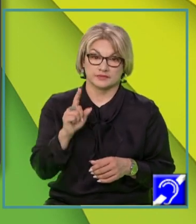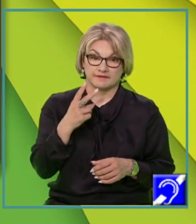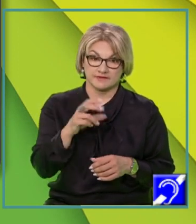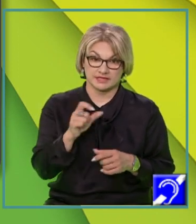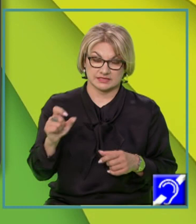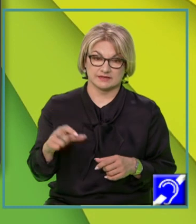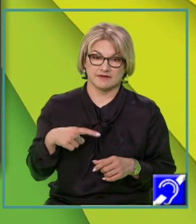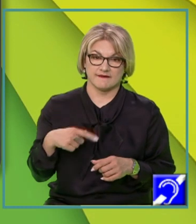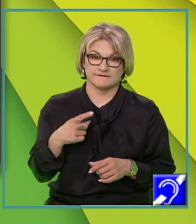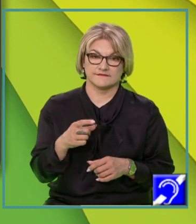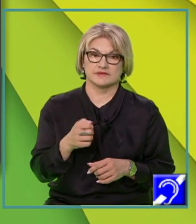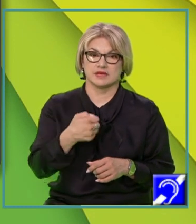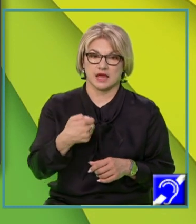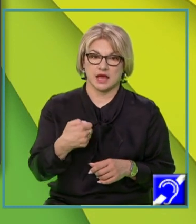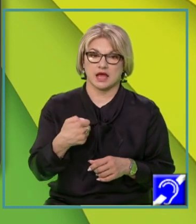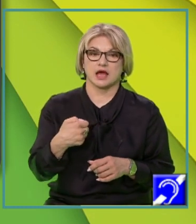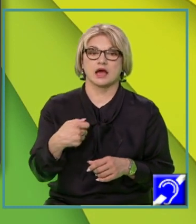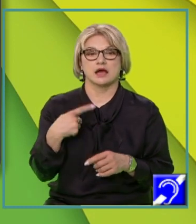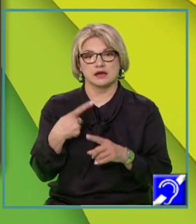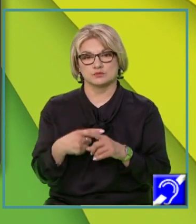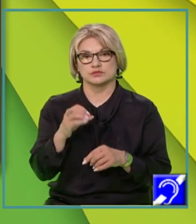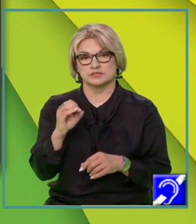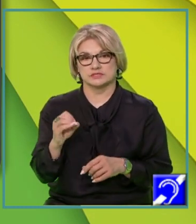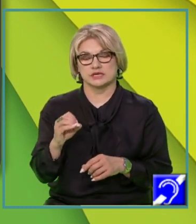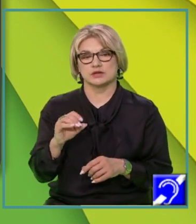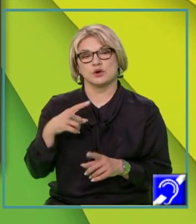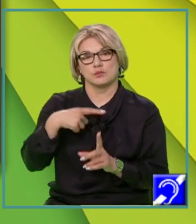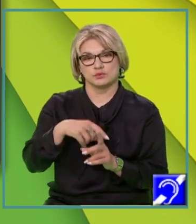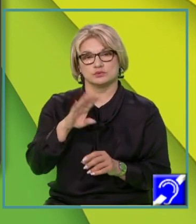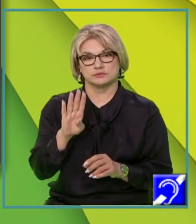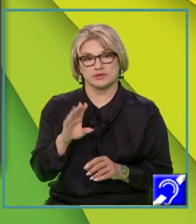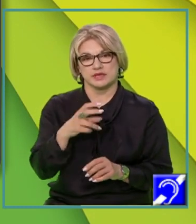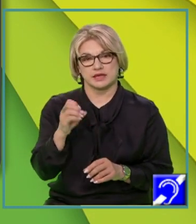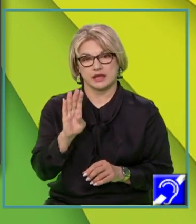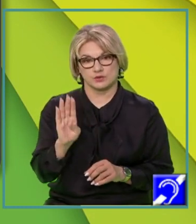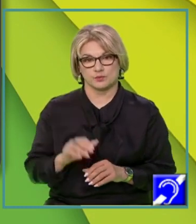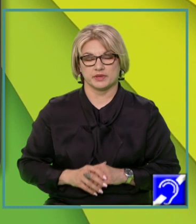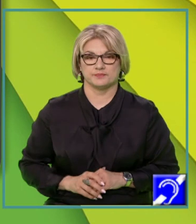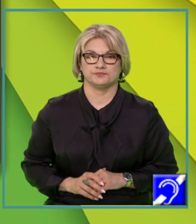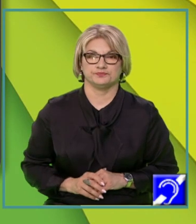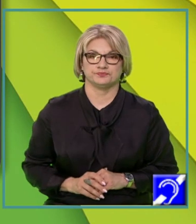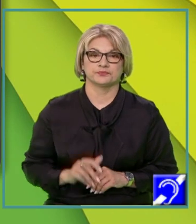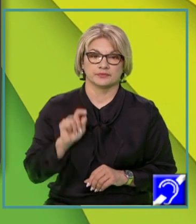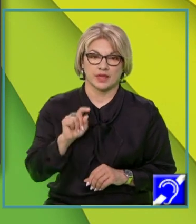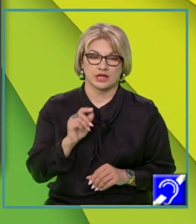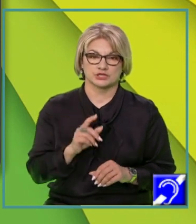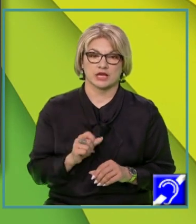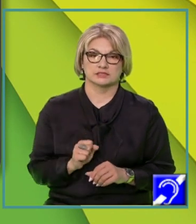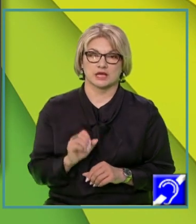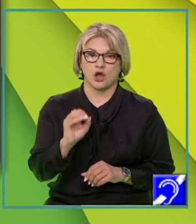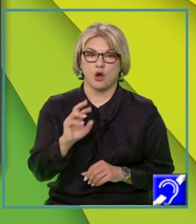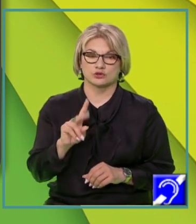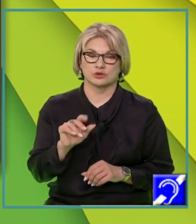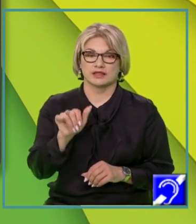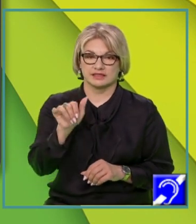va fi A înmulțit cu 0 plus B și va fi egal cu B. Această ordonată, Y,